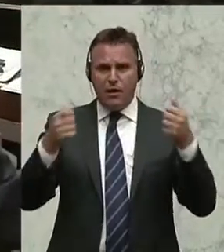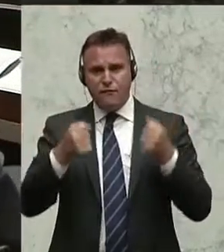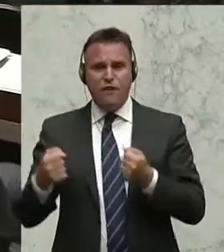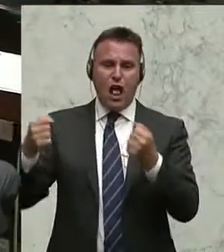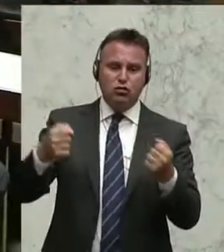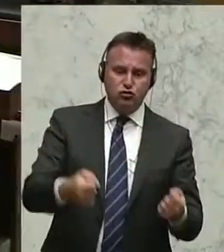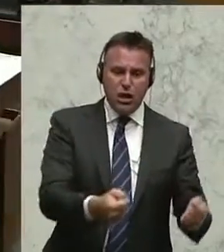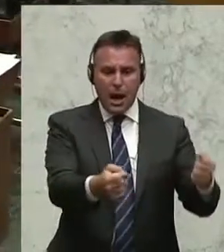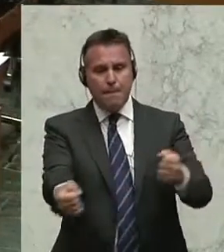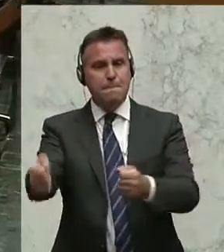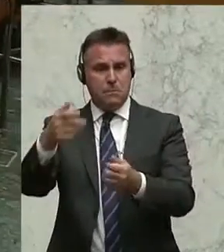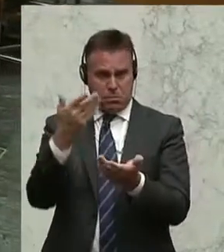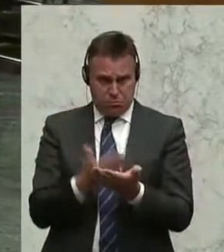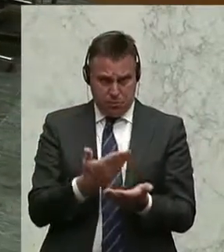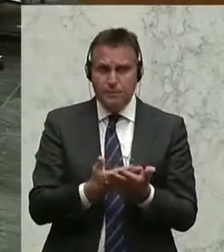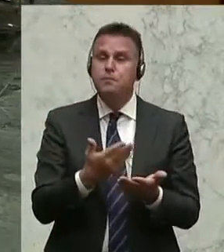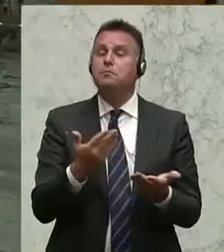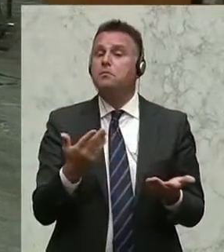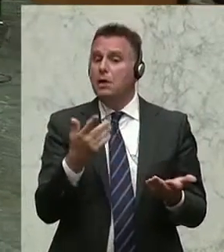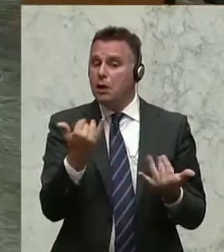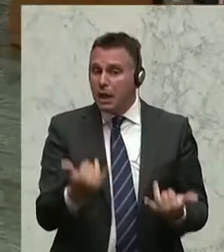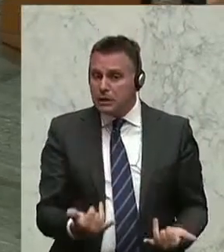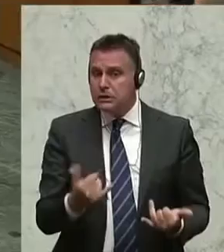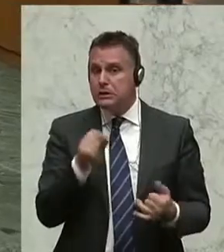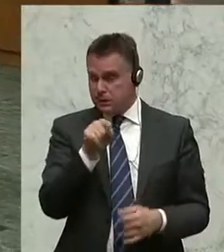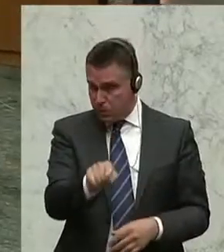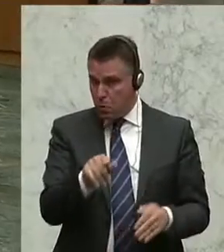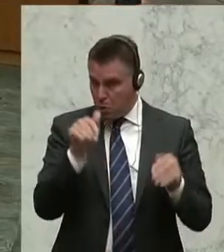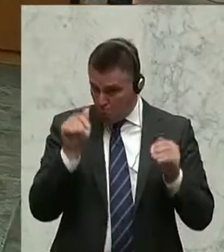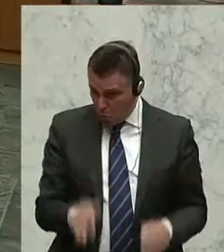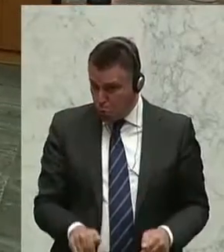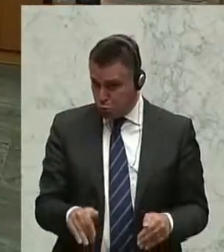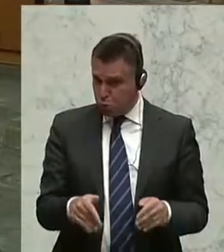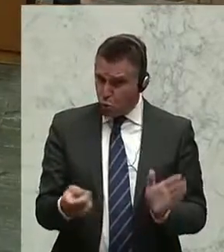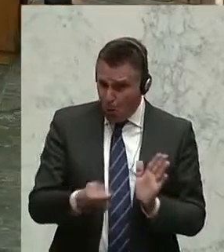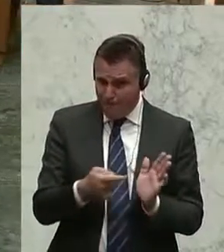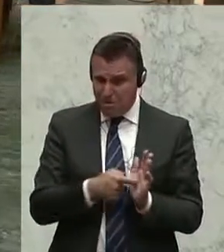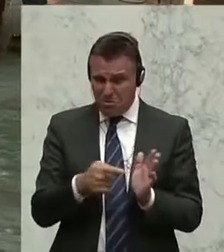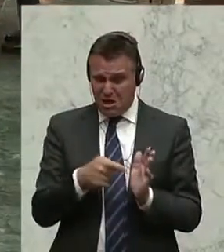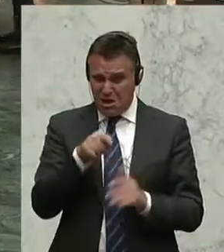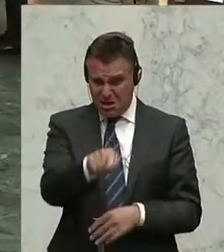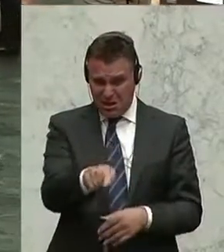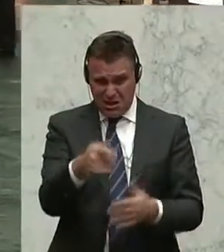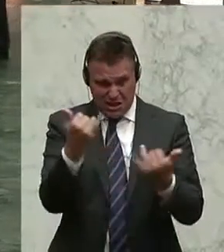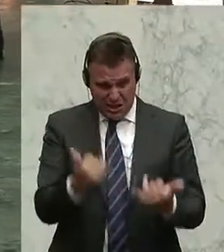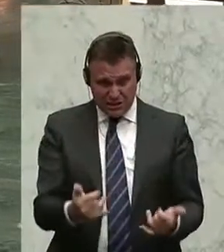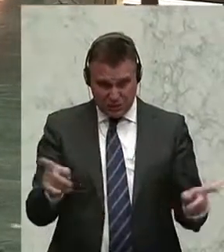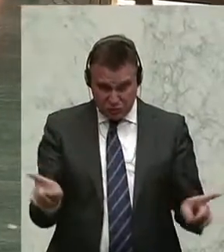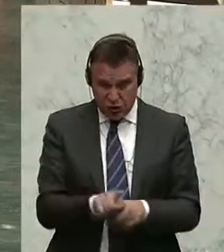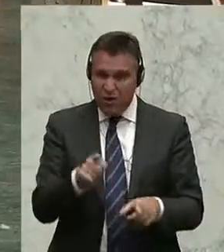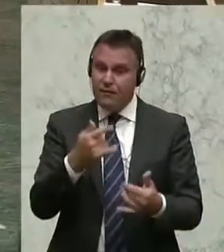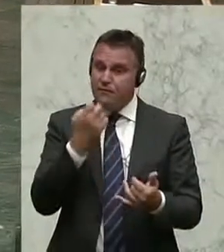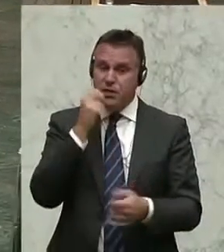ein Fest stattfindet, dann ist hier schon die Frage zu stellen, ob das unbedingt der Notwendigkeit entspricht, hier kurzfristig eine